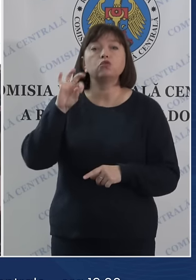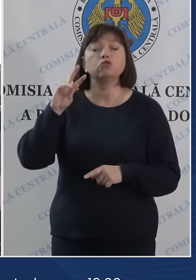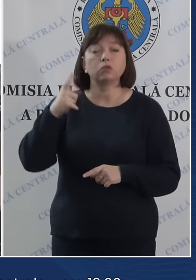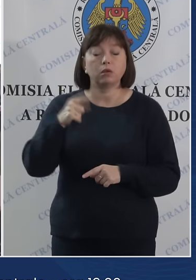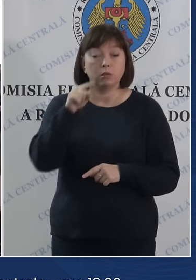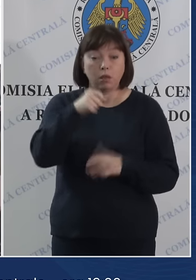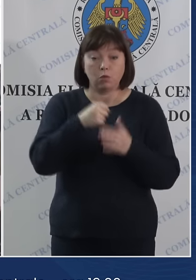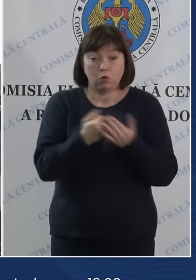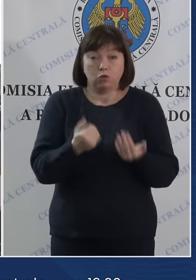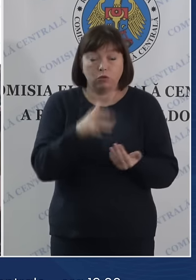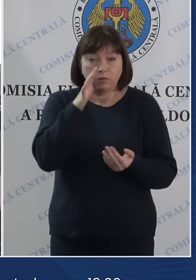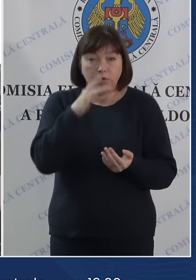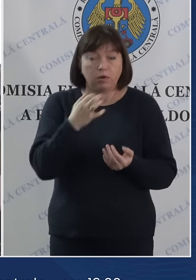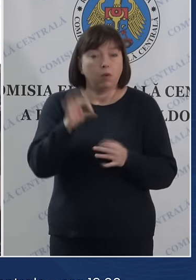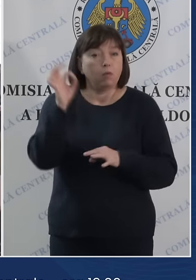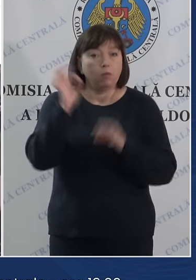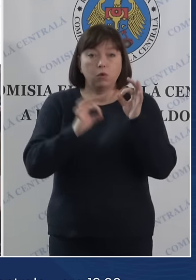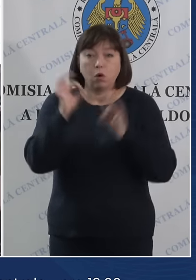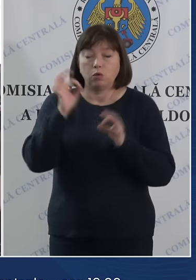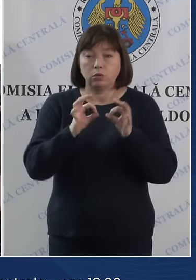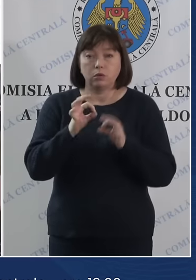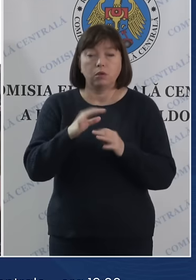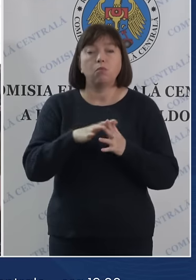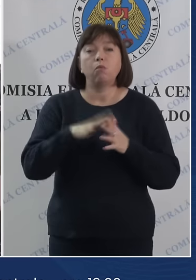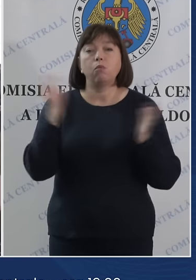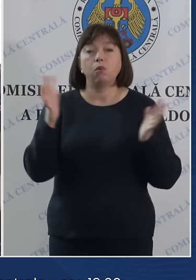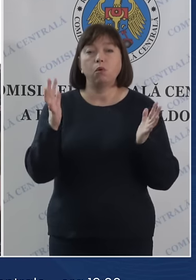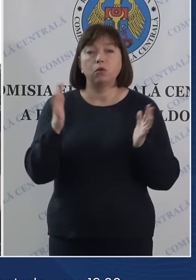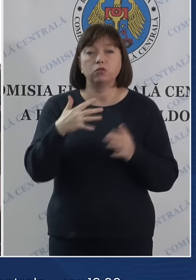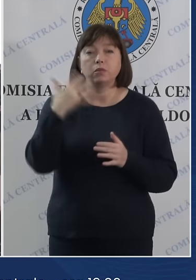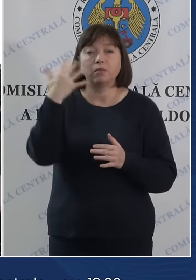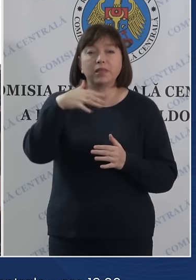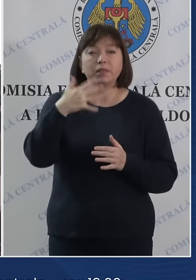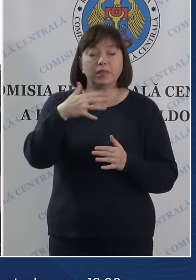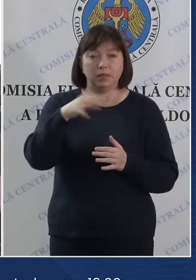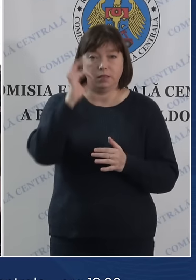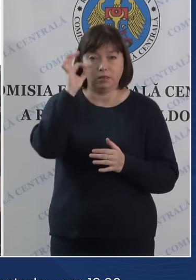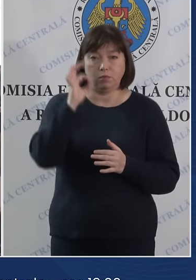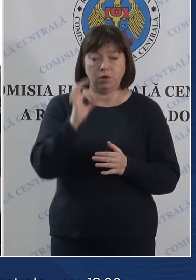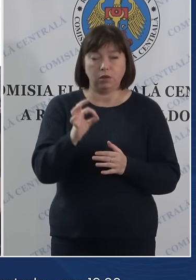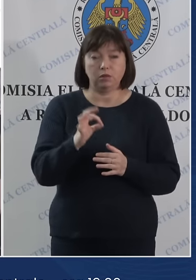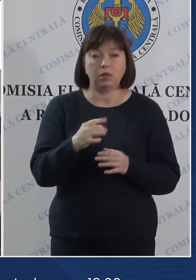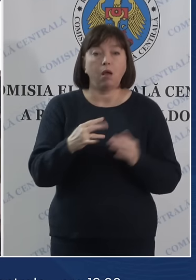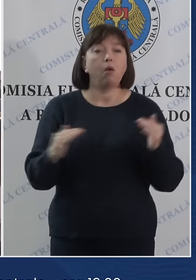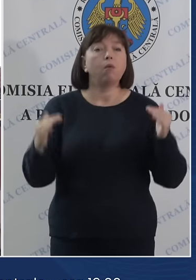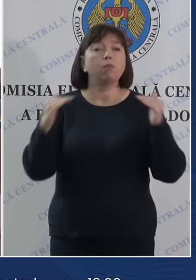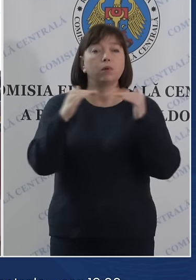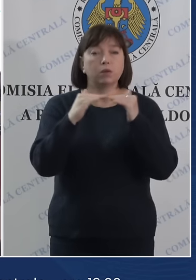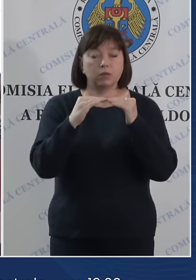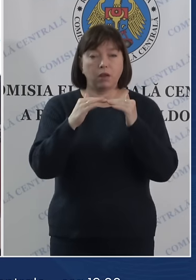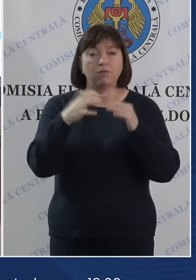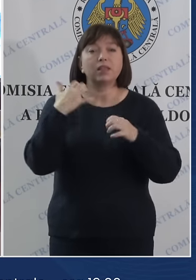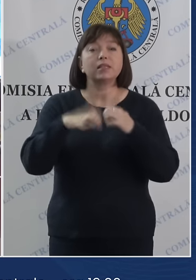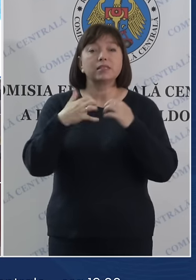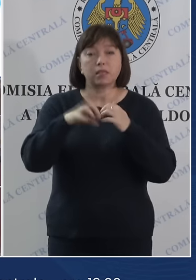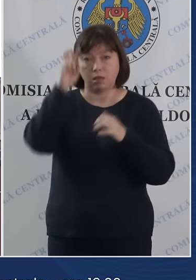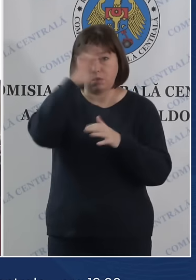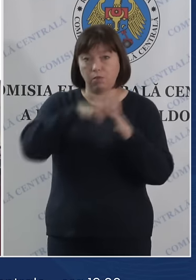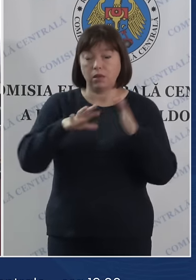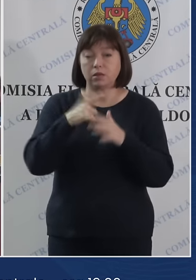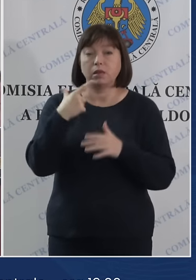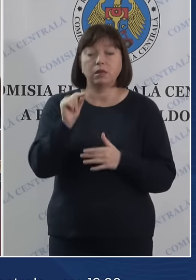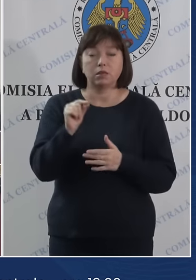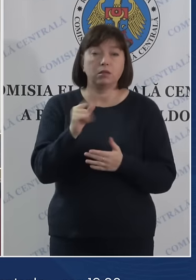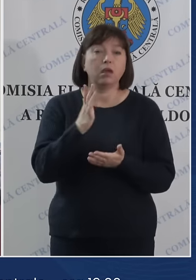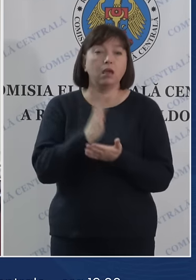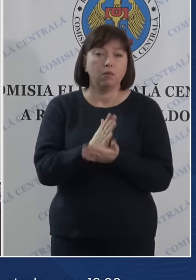până la această oră se atestă o rată de participare de peste 50%, este comparabilă cu media pe țară, unde avem